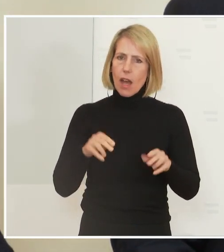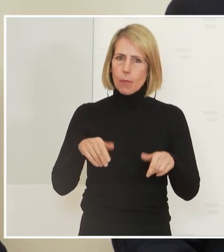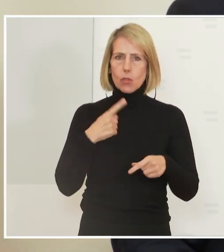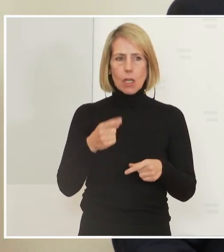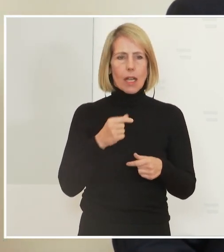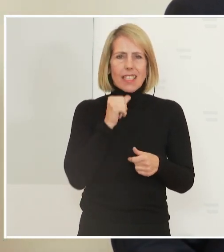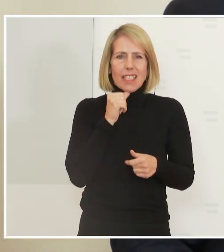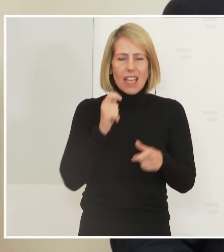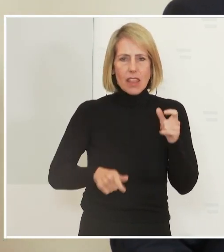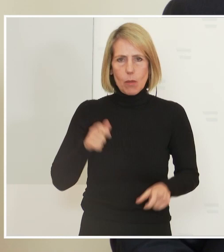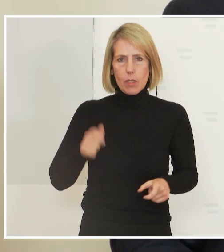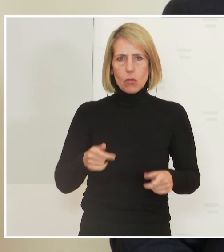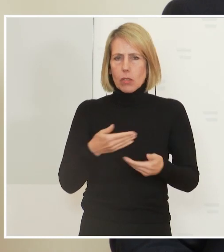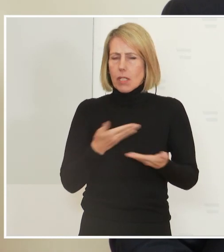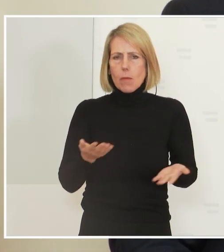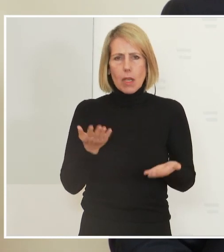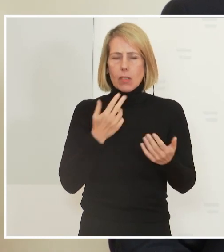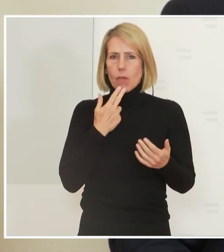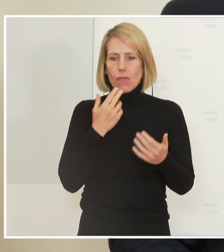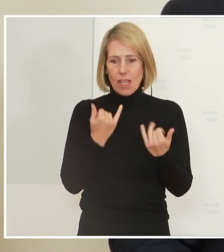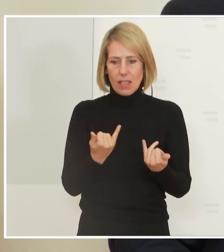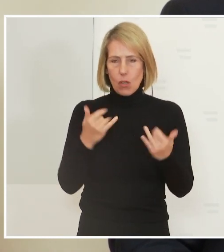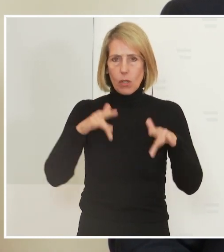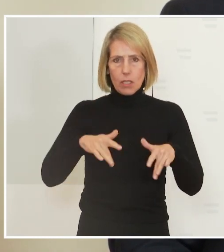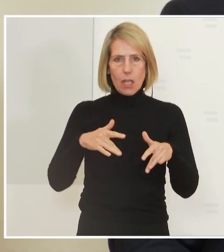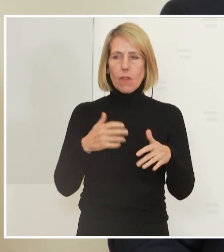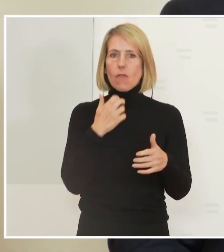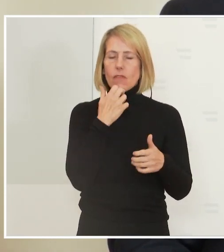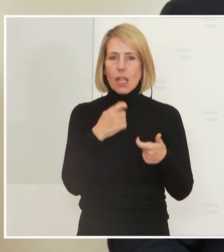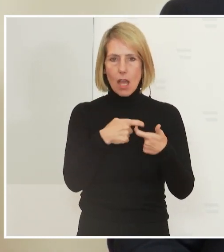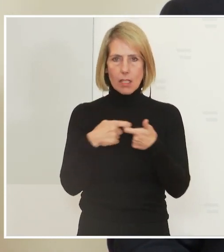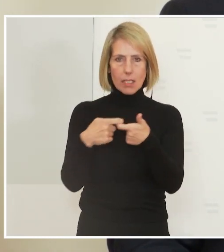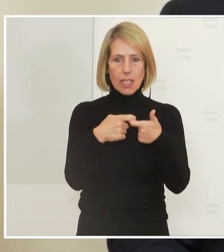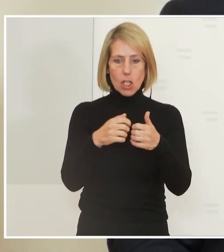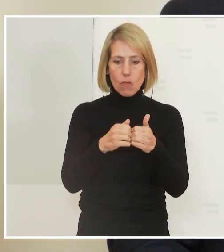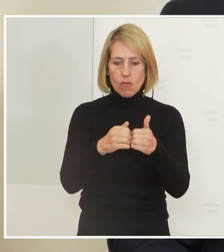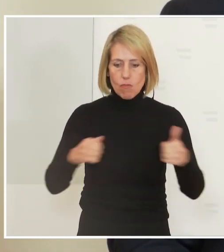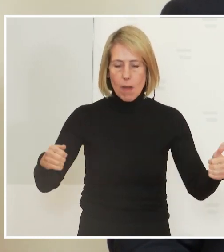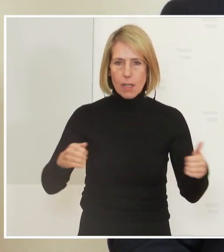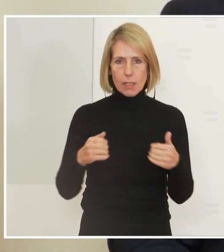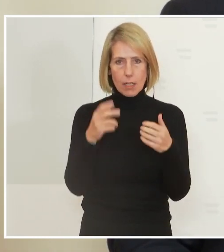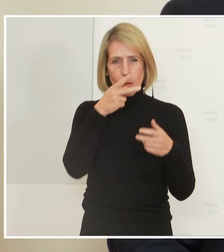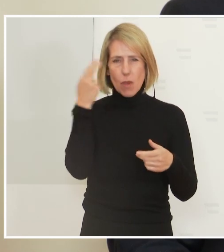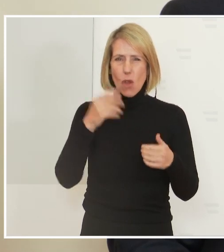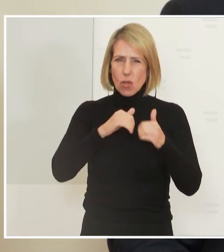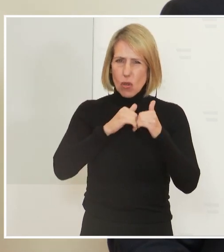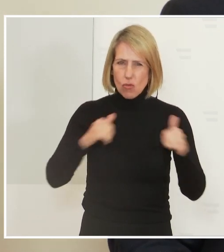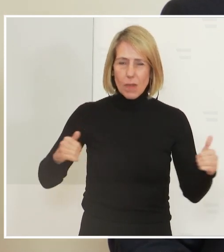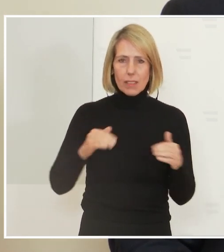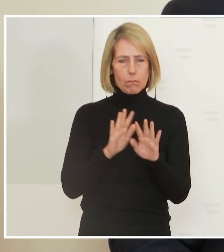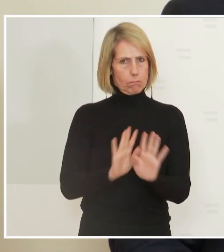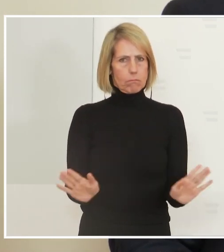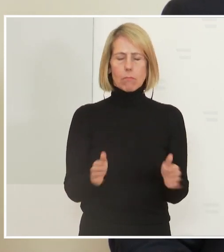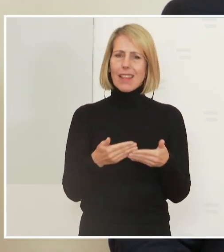war, wo wir sie zusammen besprochen haben, keiner will spalten. Keiner will eine Spaltung in der Bevölkerung. Es ist schlicht und